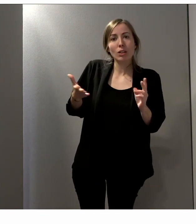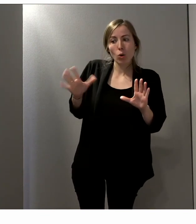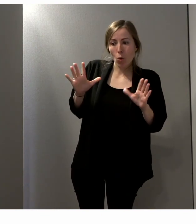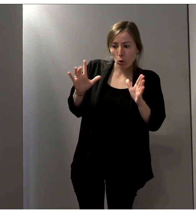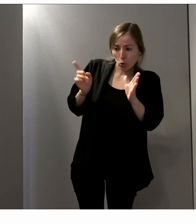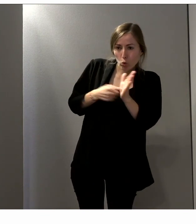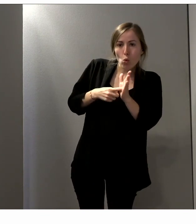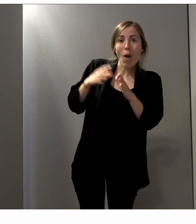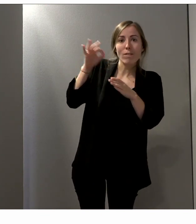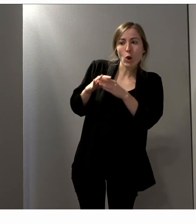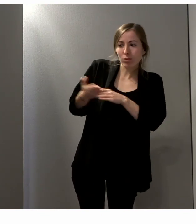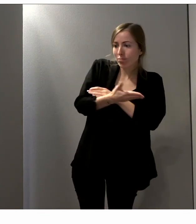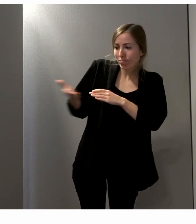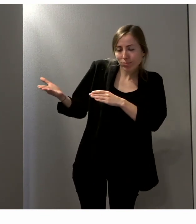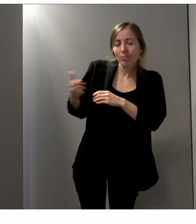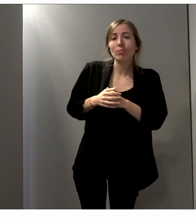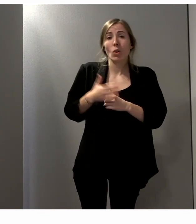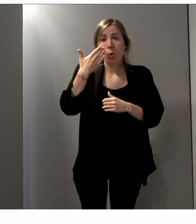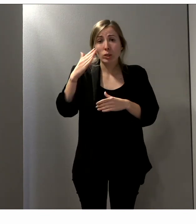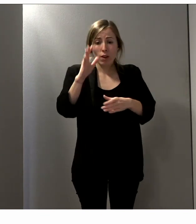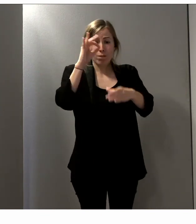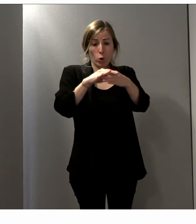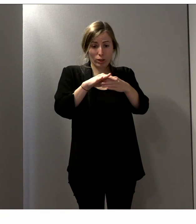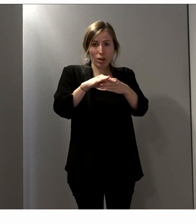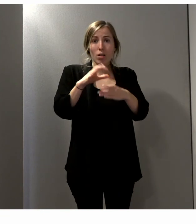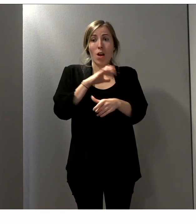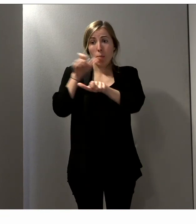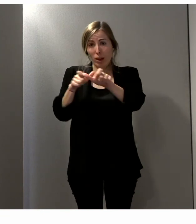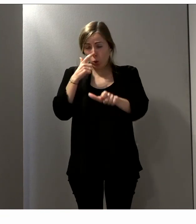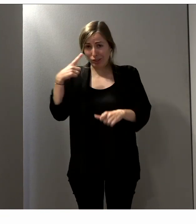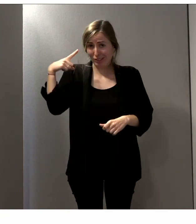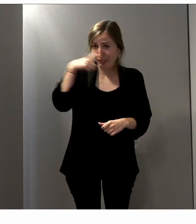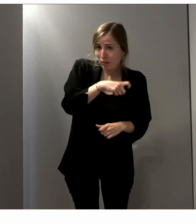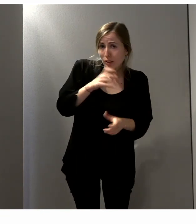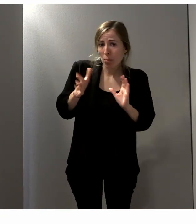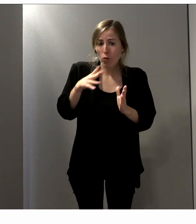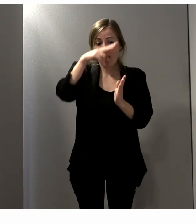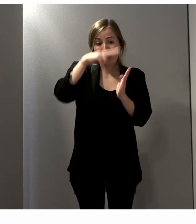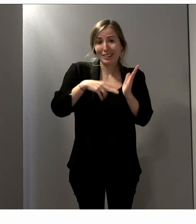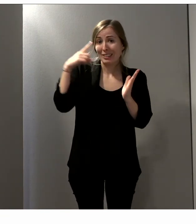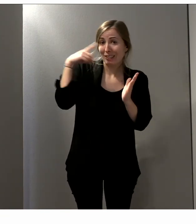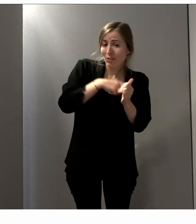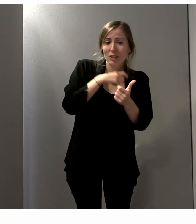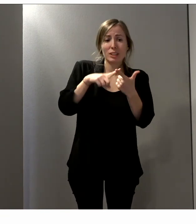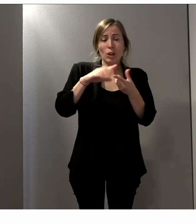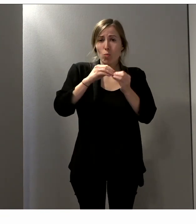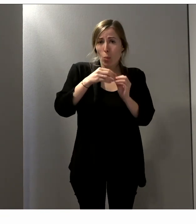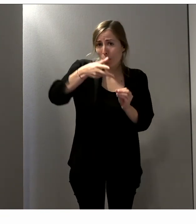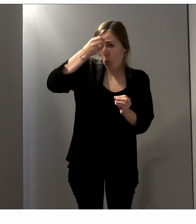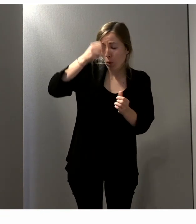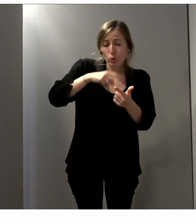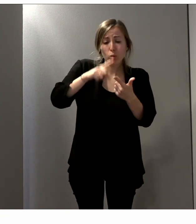On sait que voter reste un exercice compliqué pour certaines personnes qui ne savent pas toujours lire, qui ont des problèmes de